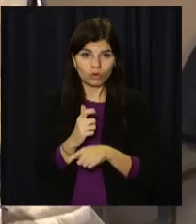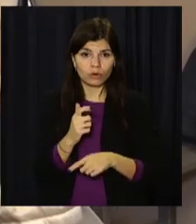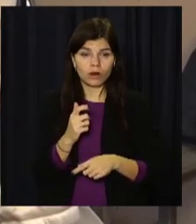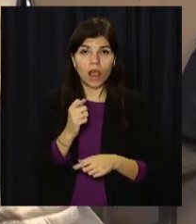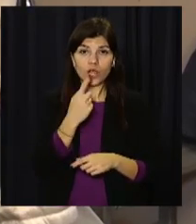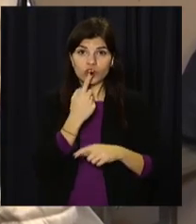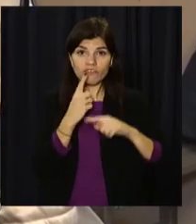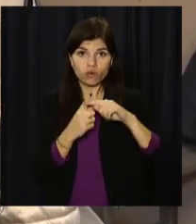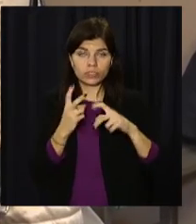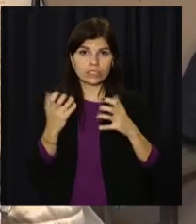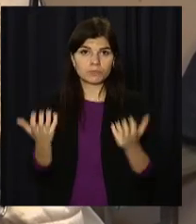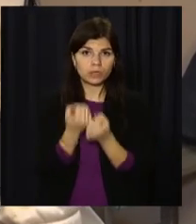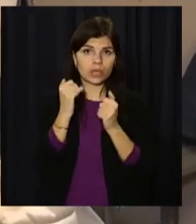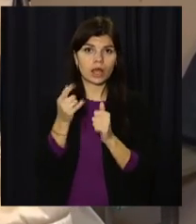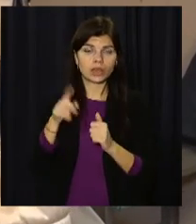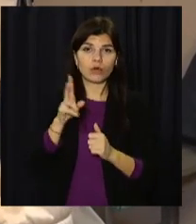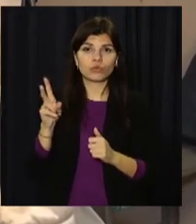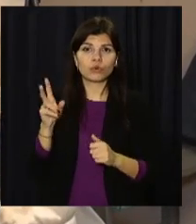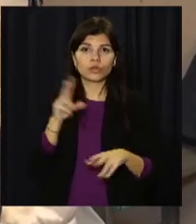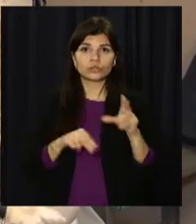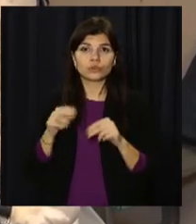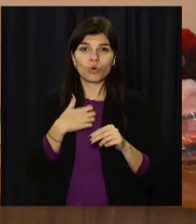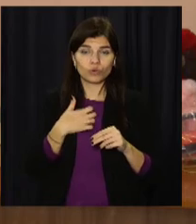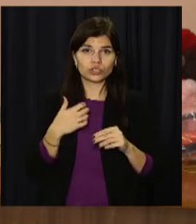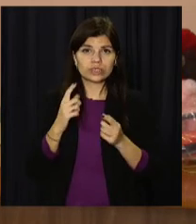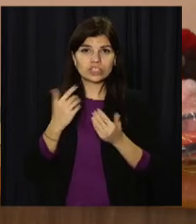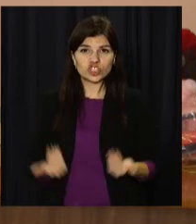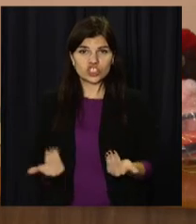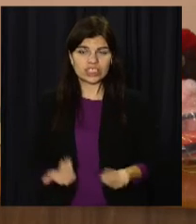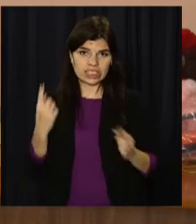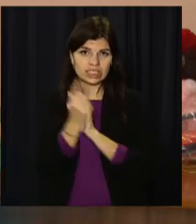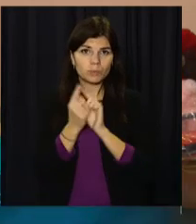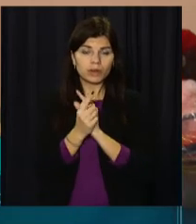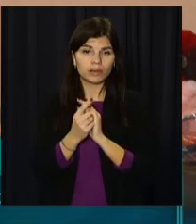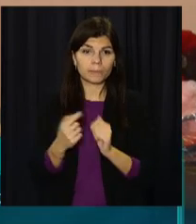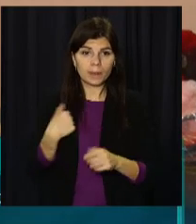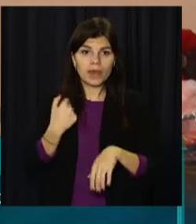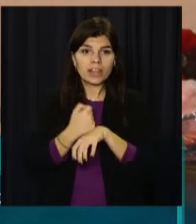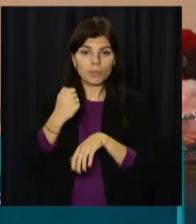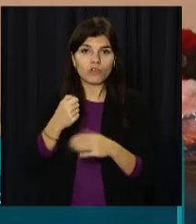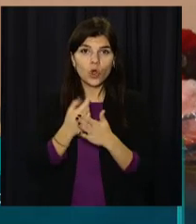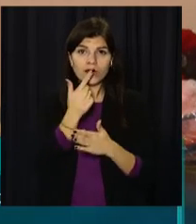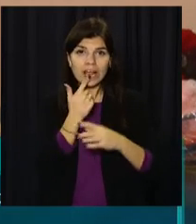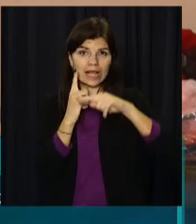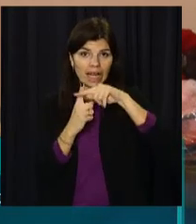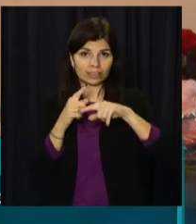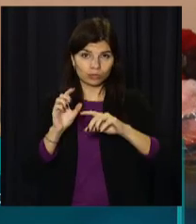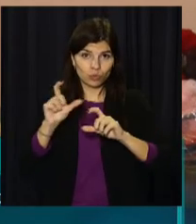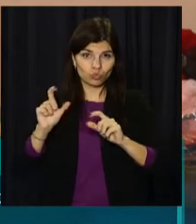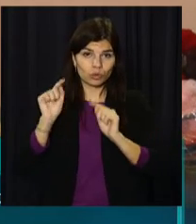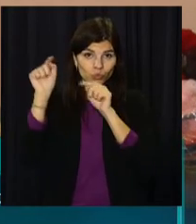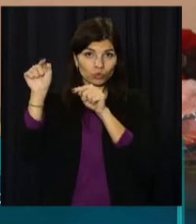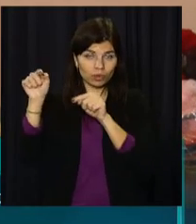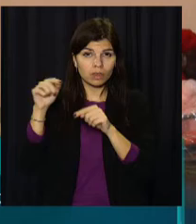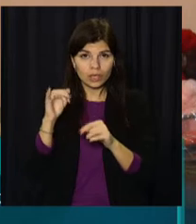«Червоний хрест» справжнє спасіння для тих, хто вирішив стати на добрий шлях. Ми направляємо до «Червоного хреста» і